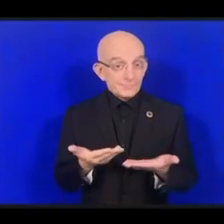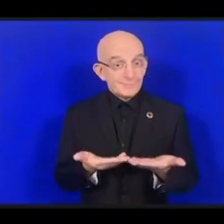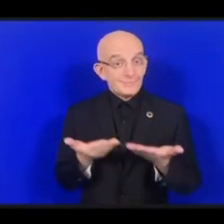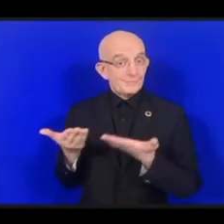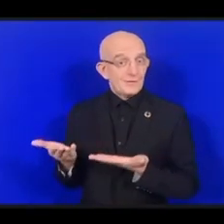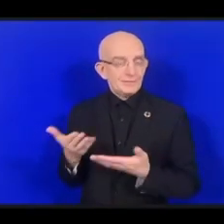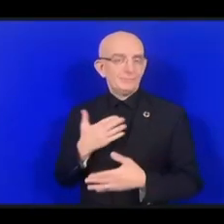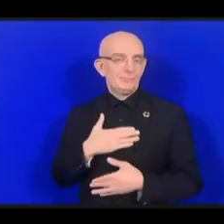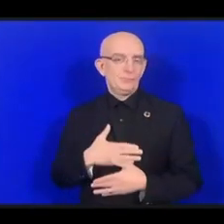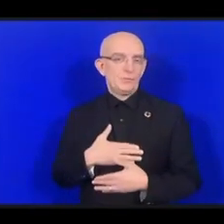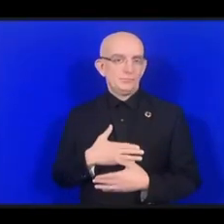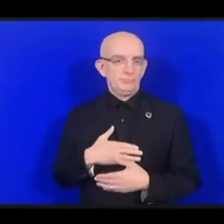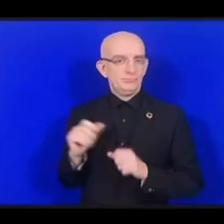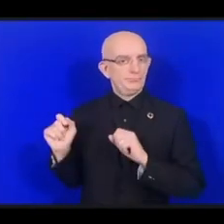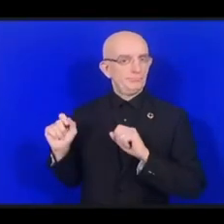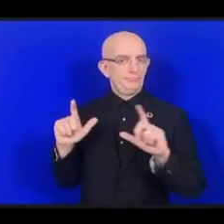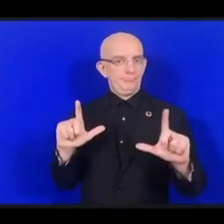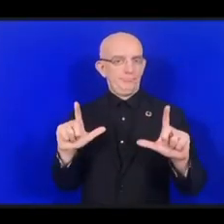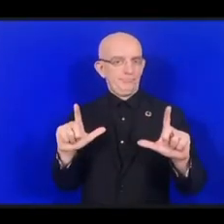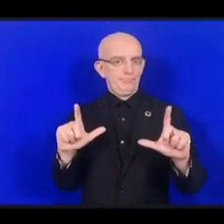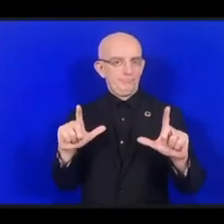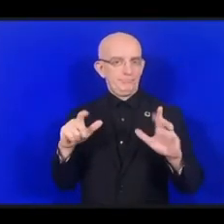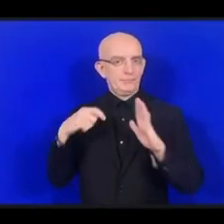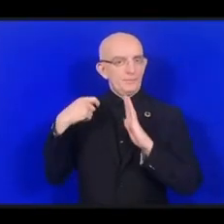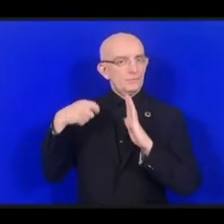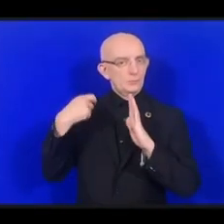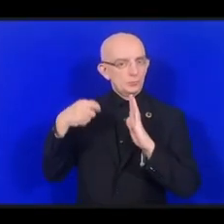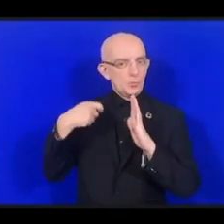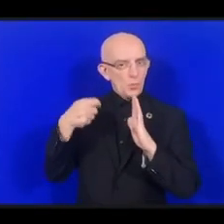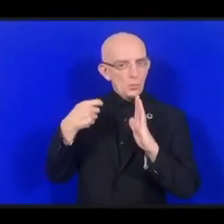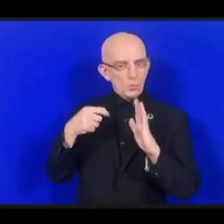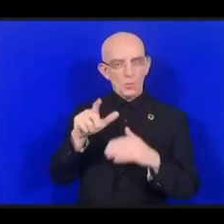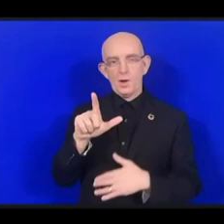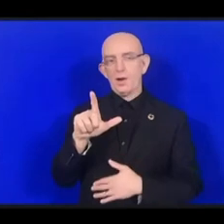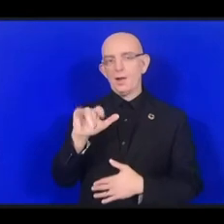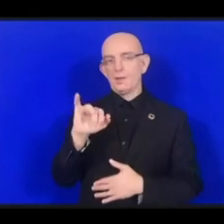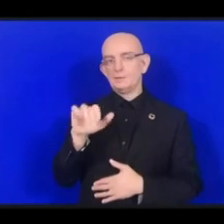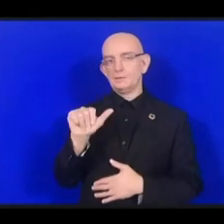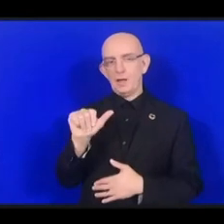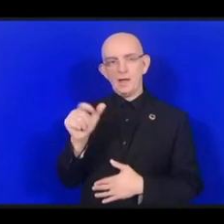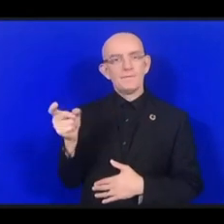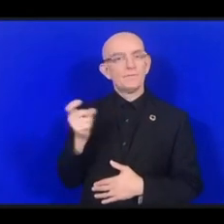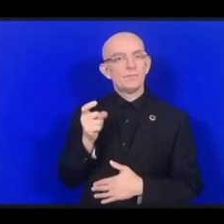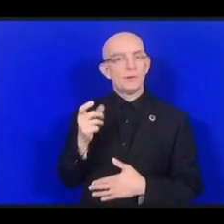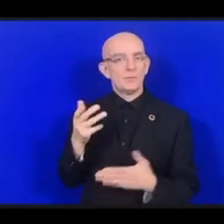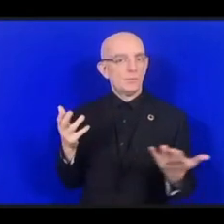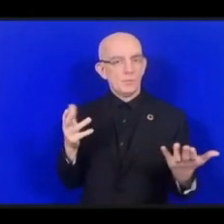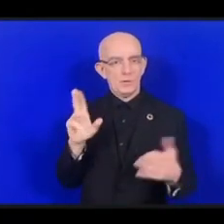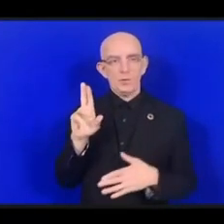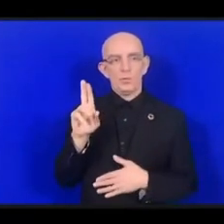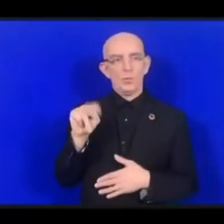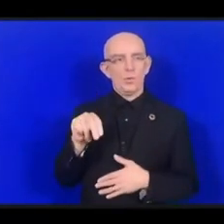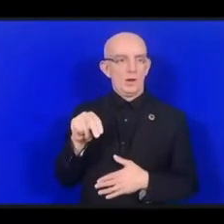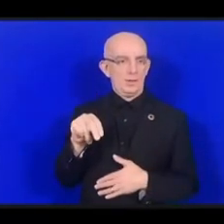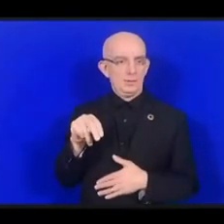поставить видеообращение господина Дениса Франсиса, который лице-президентом Генеральной Ассамблеи ООН.